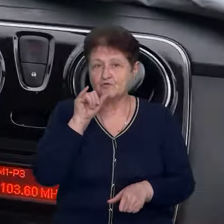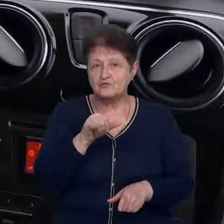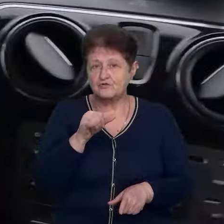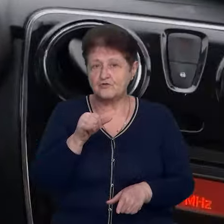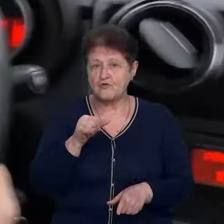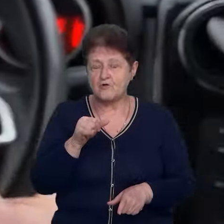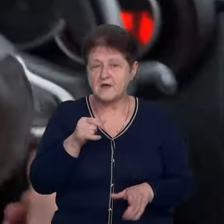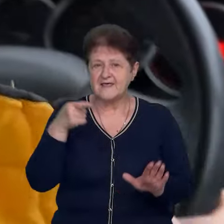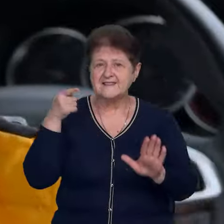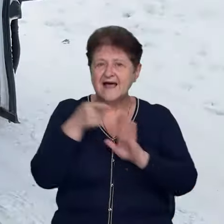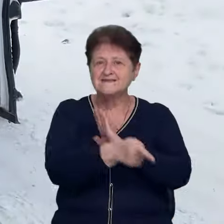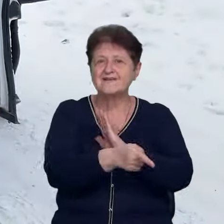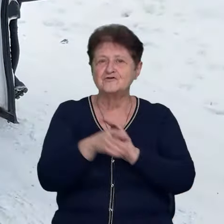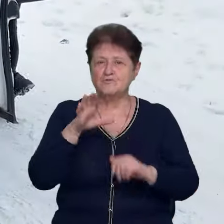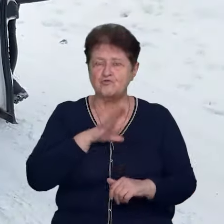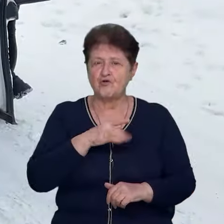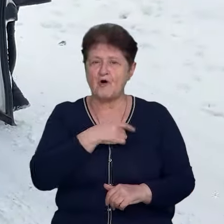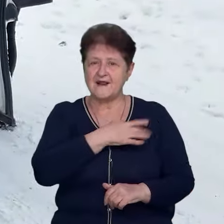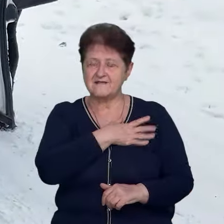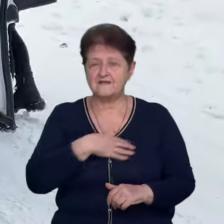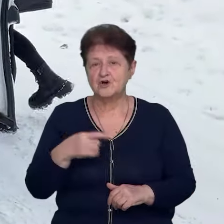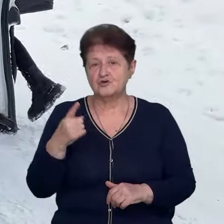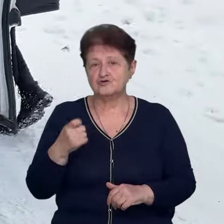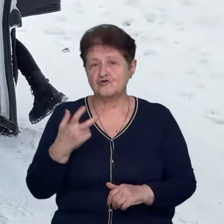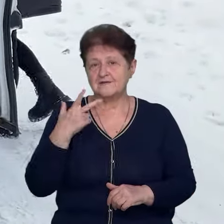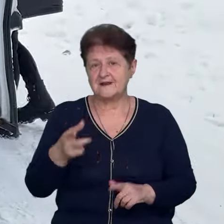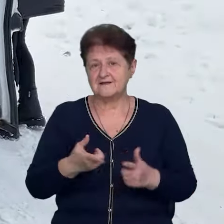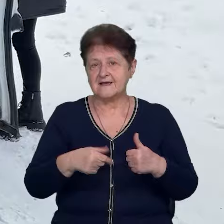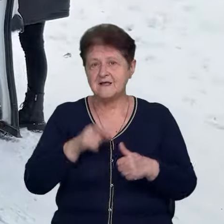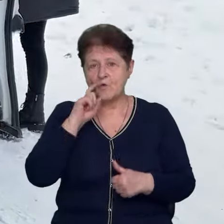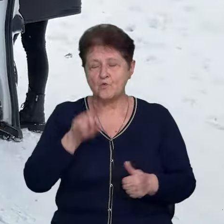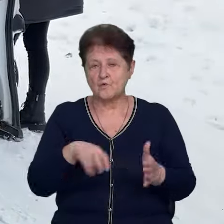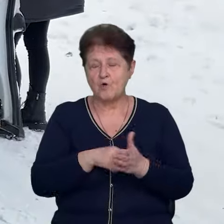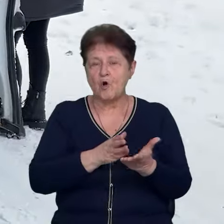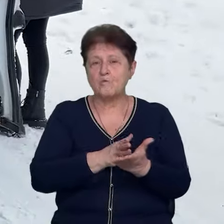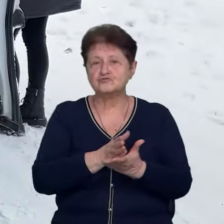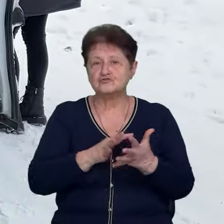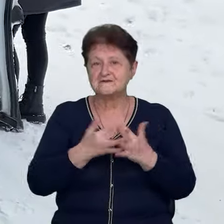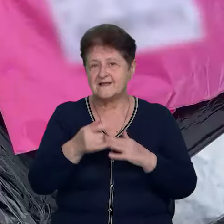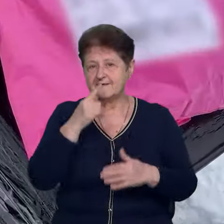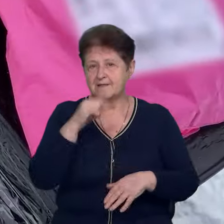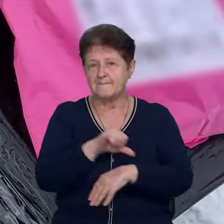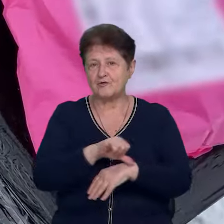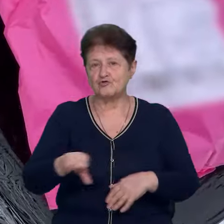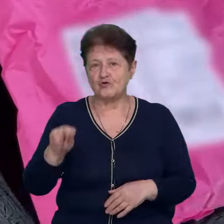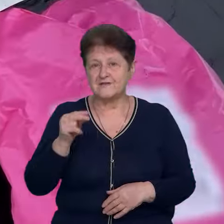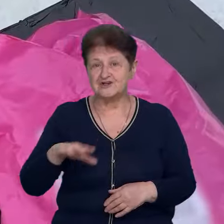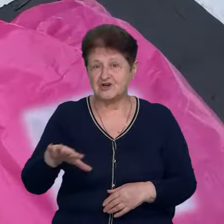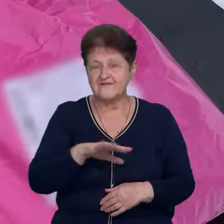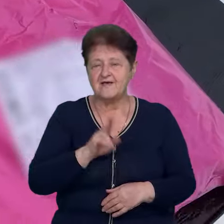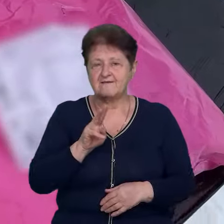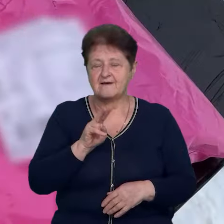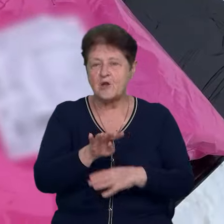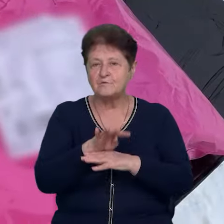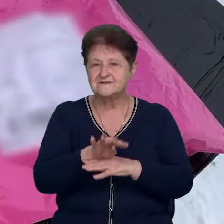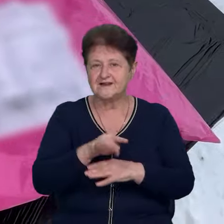наскрізь не поранення було. 103 пересовне відділення «Укрпошти» обслуговує села на прикордонні Чернігівщини, які